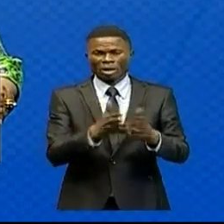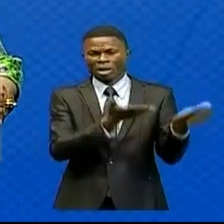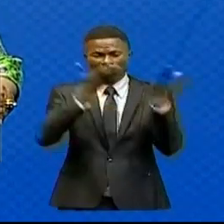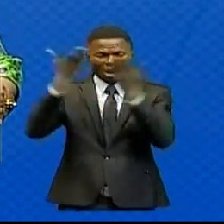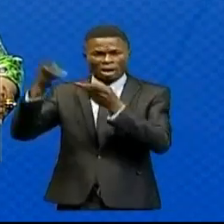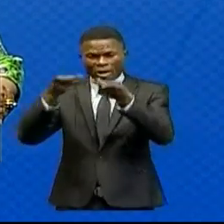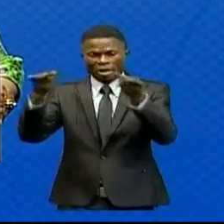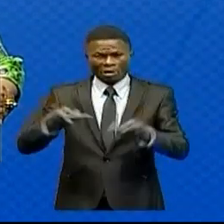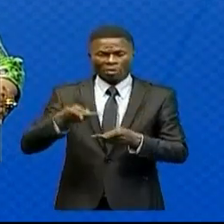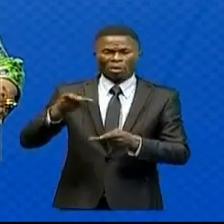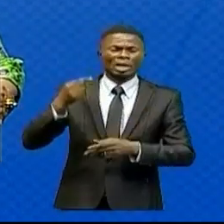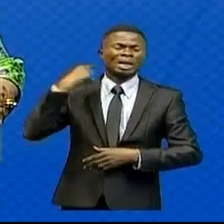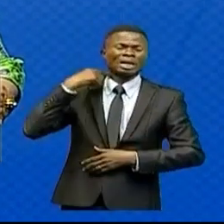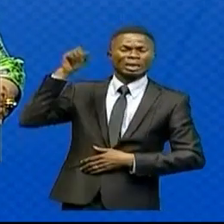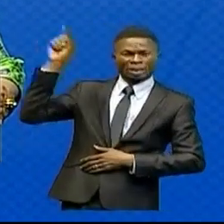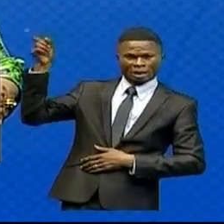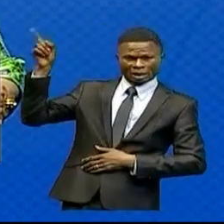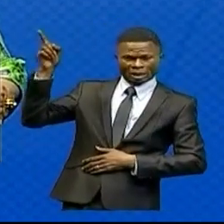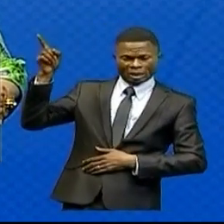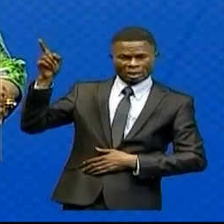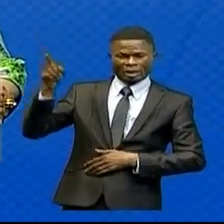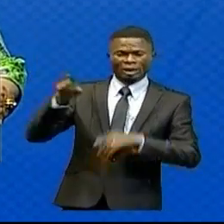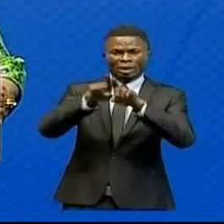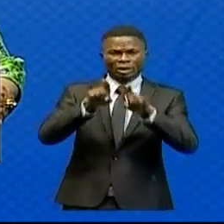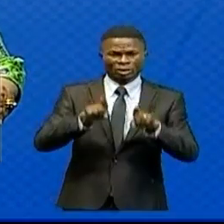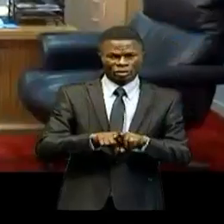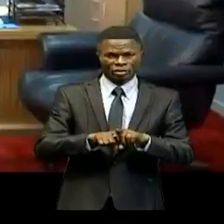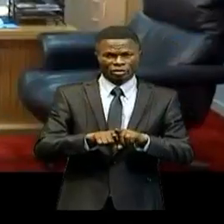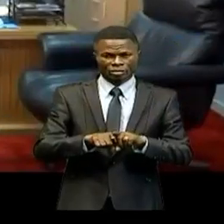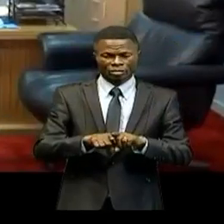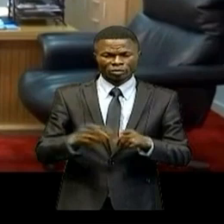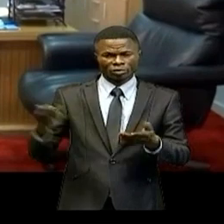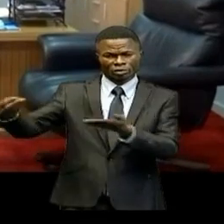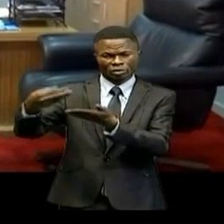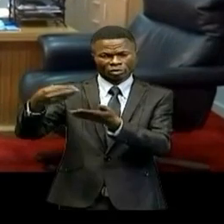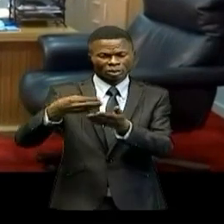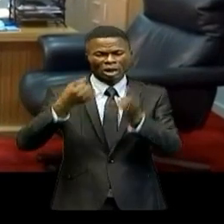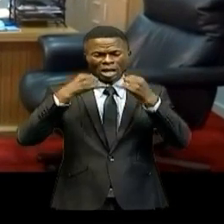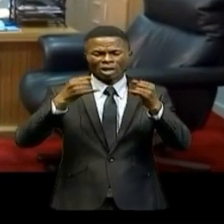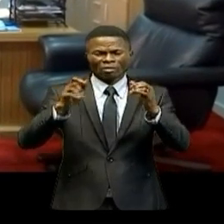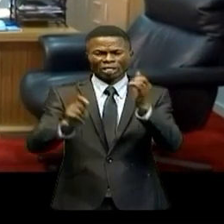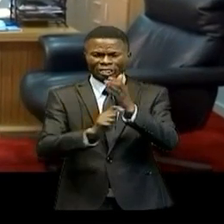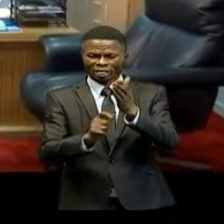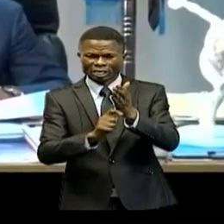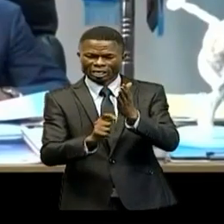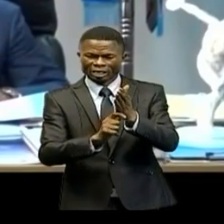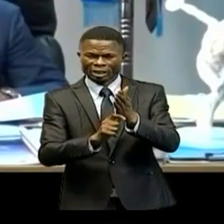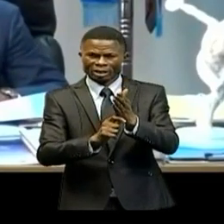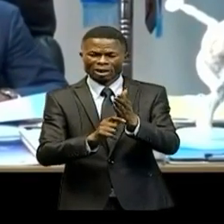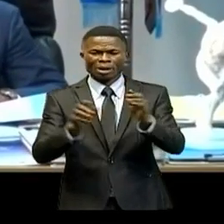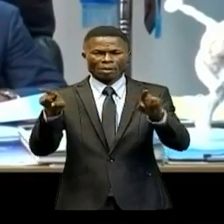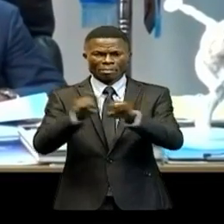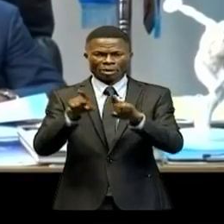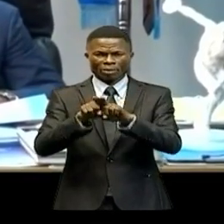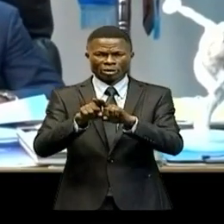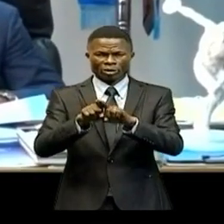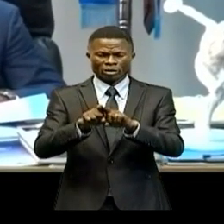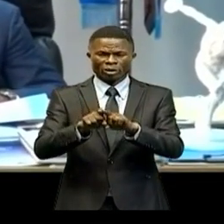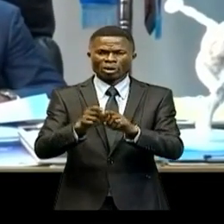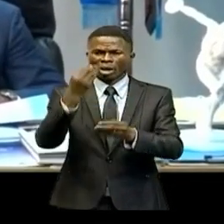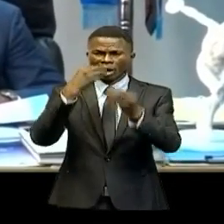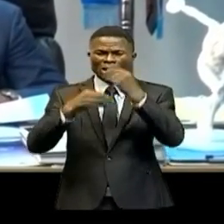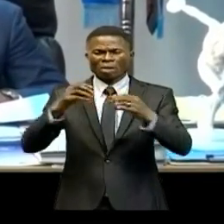site de Bukanga-Lonzo et, d'autre part, de collecter les données techniques relatives à l'alimentation